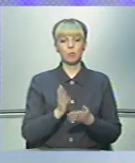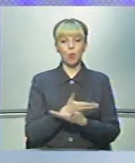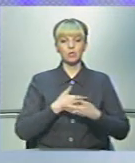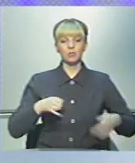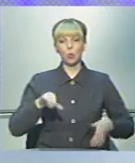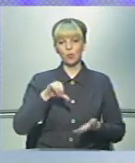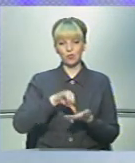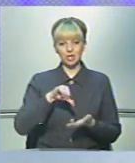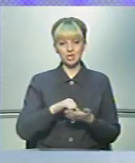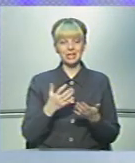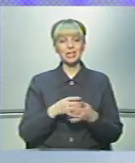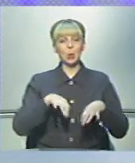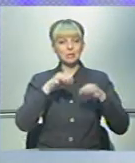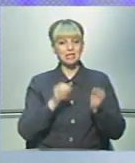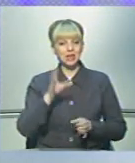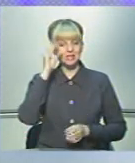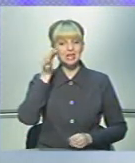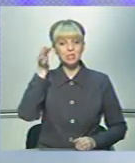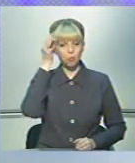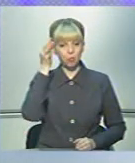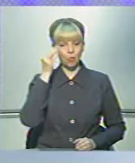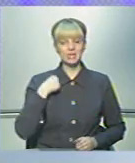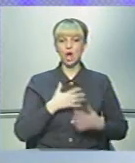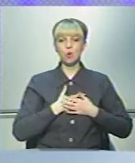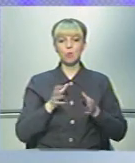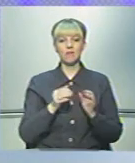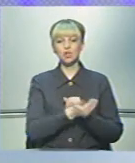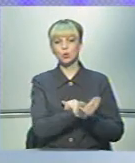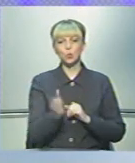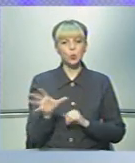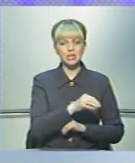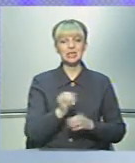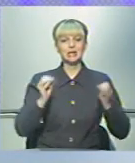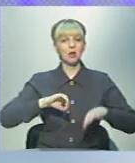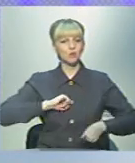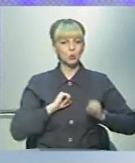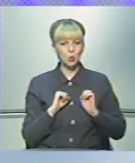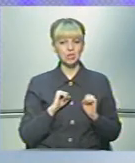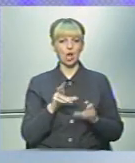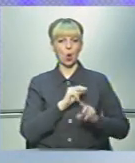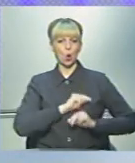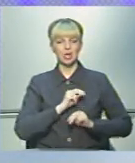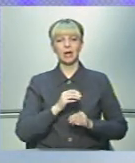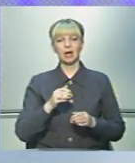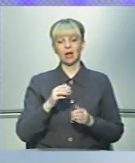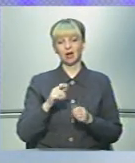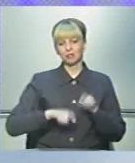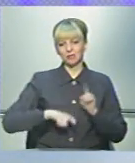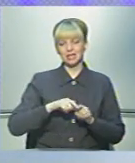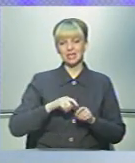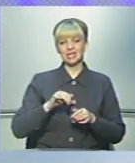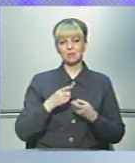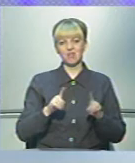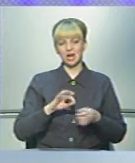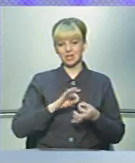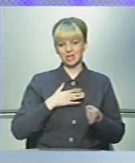Вижниці. Кіномастерський вечір спомен «Я любив вас усіх» зібрав друзів, колег та близьких співака. Детальніше –